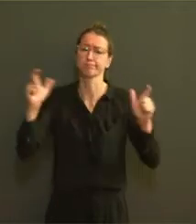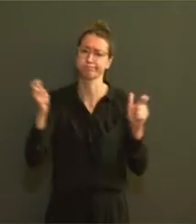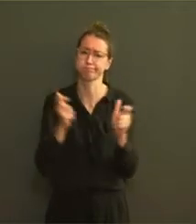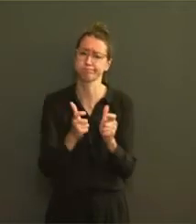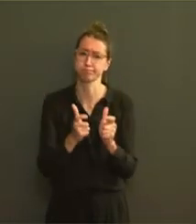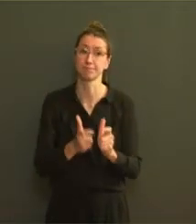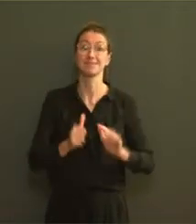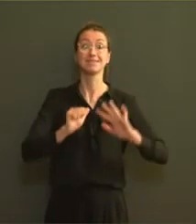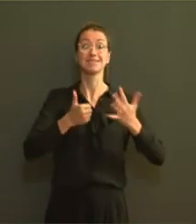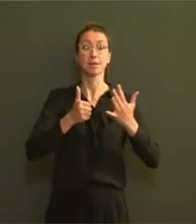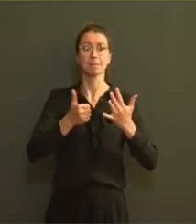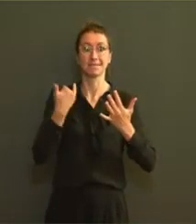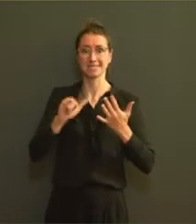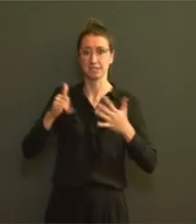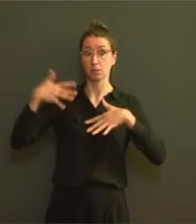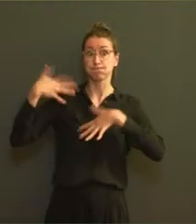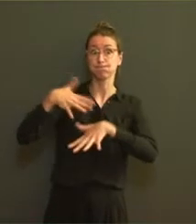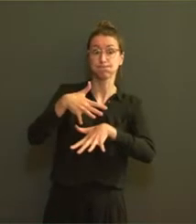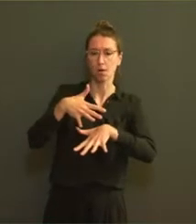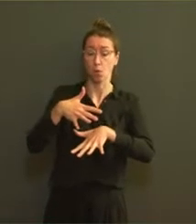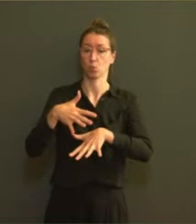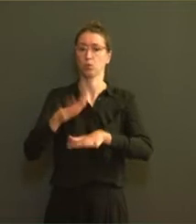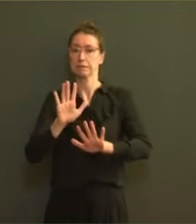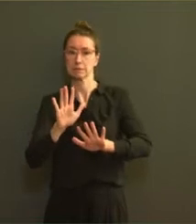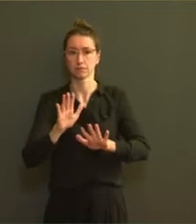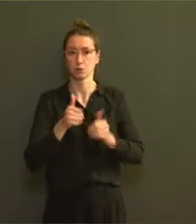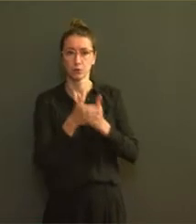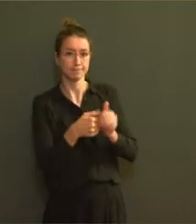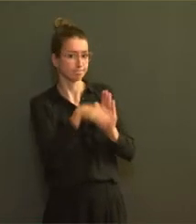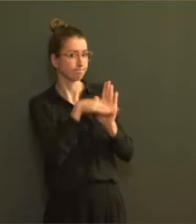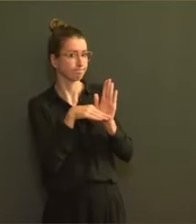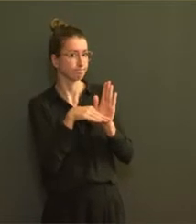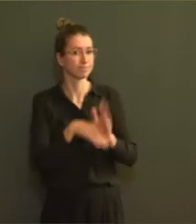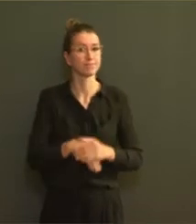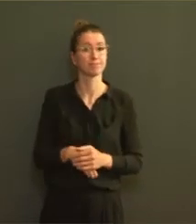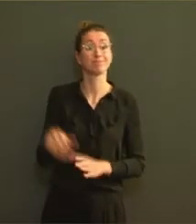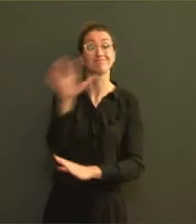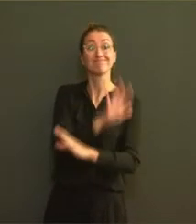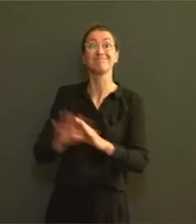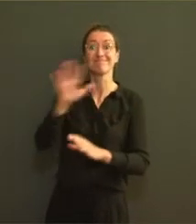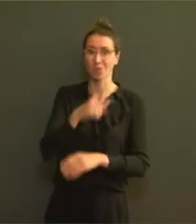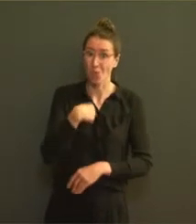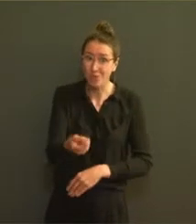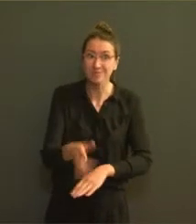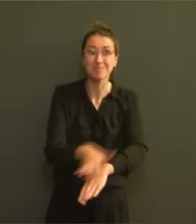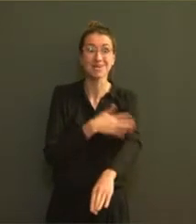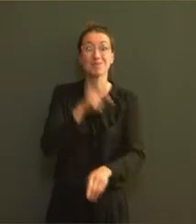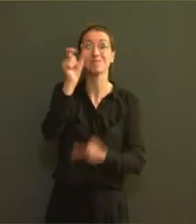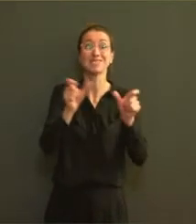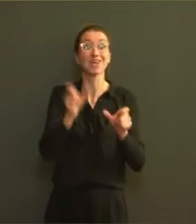Nous sommes 11 millions de Belges. Il y a donc au moins 11 millions de raisons différentes de s'en tenir aux six règles d'or.